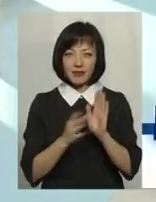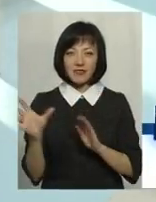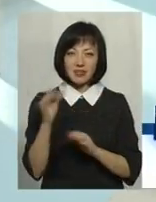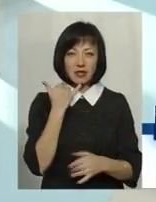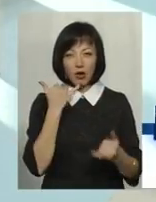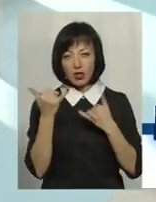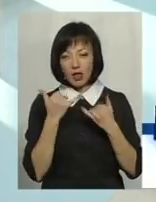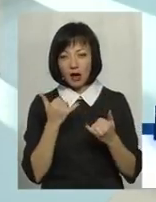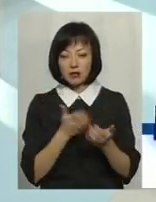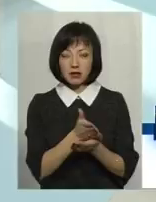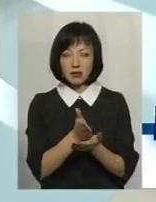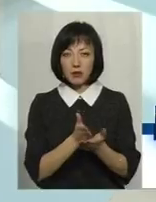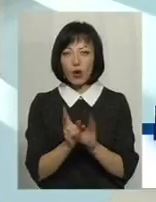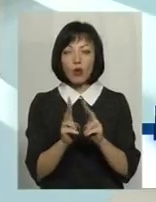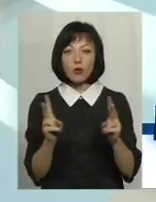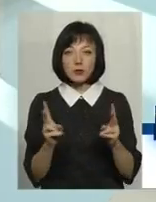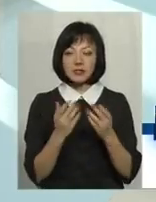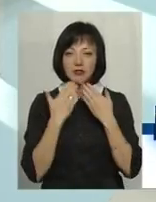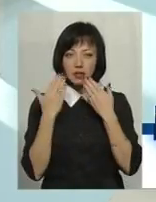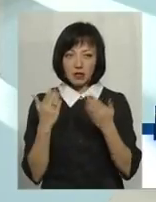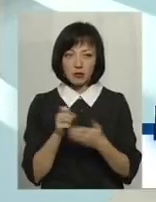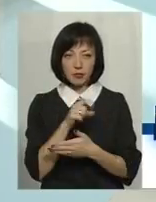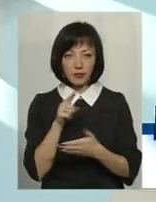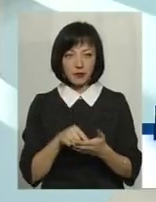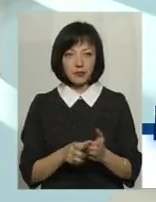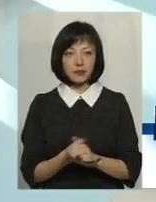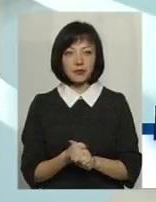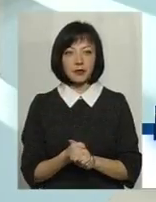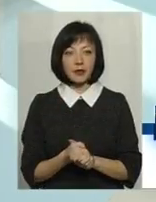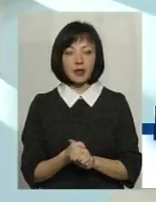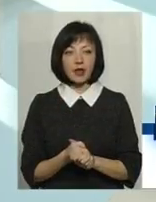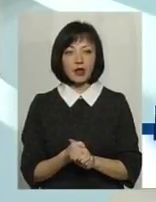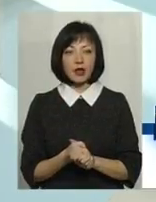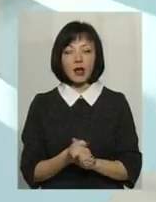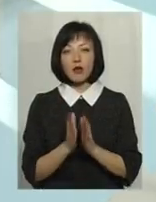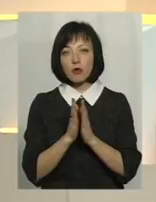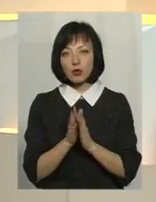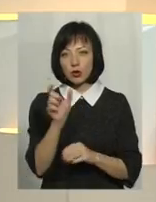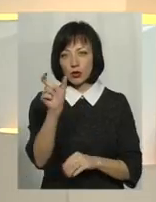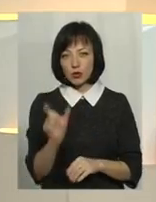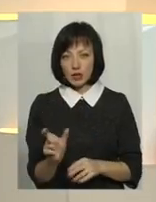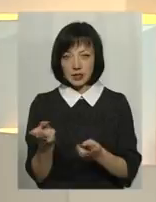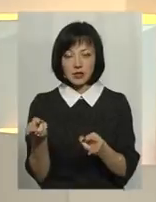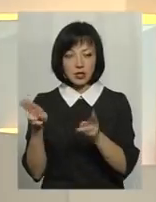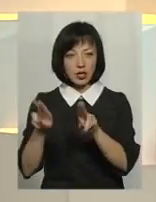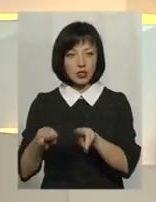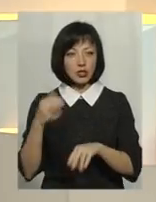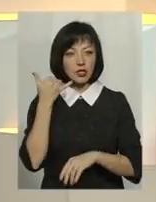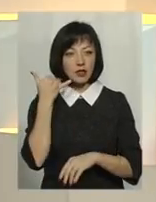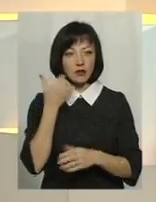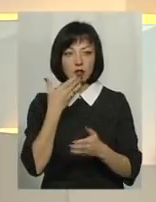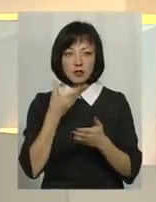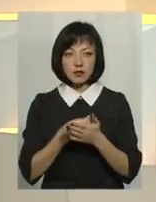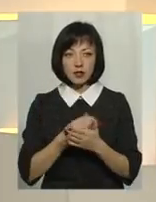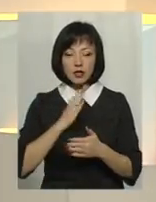представлені експерти по напрямку, до когось, по якому питанню звертатися. Я прошу глядача залишити телефони